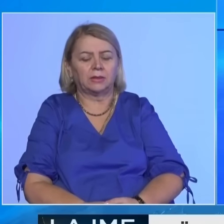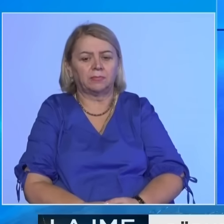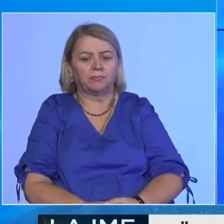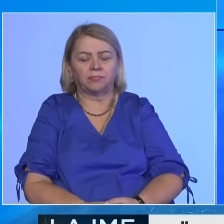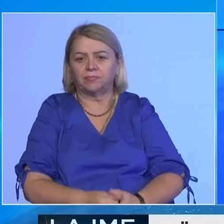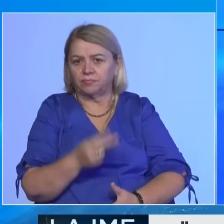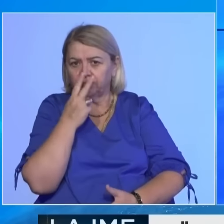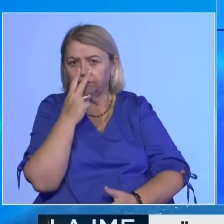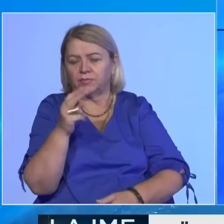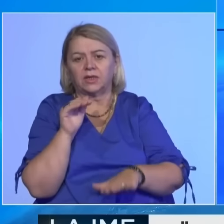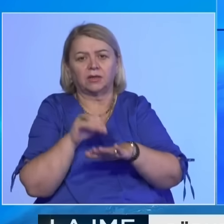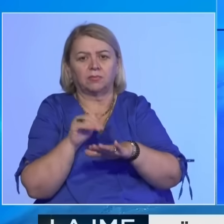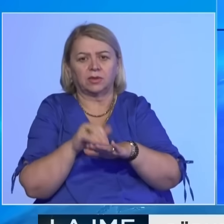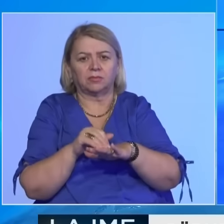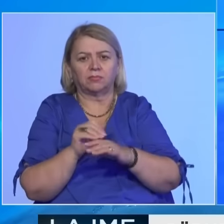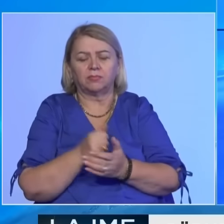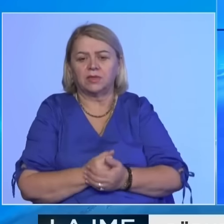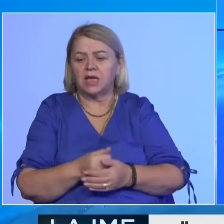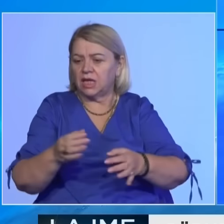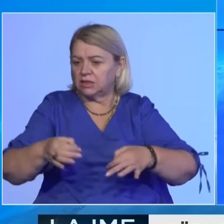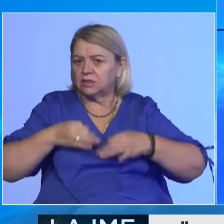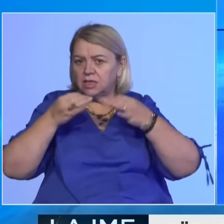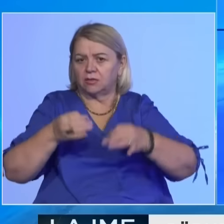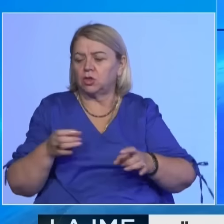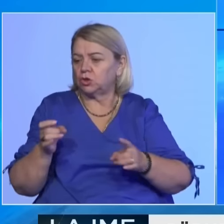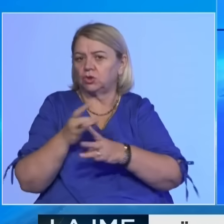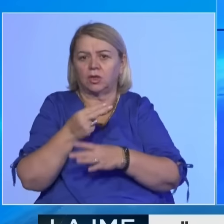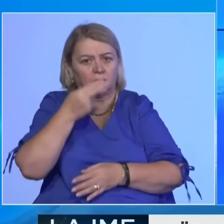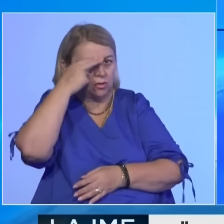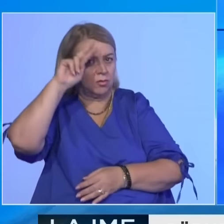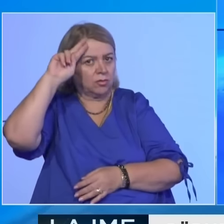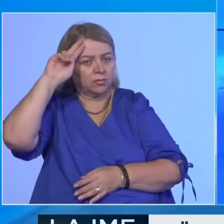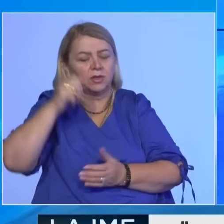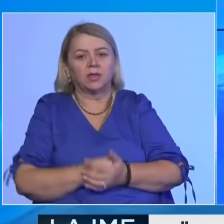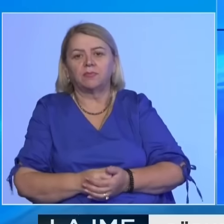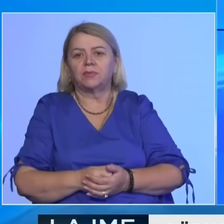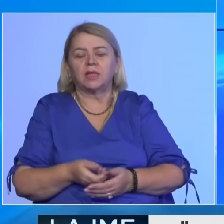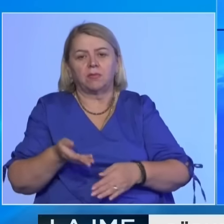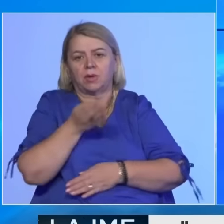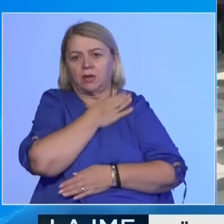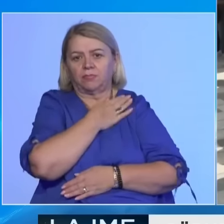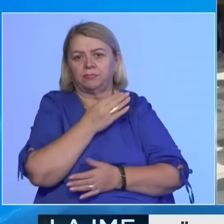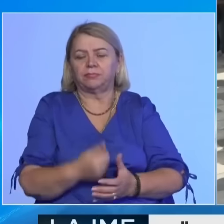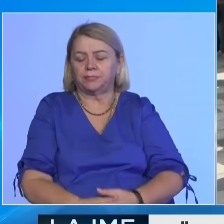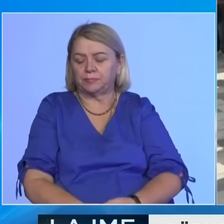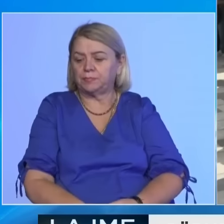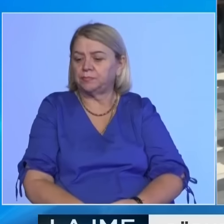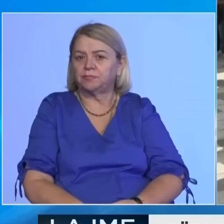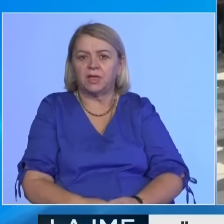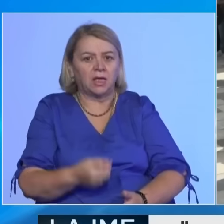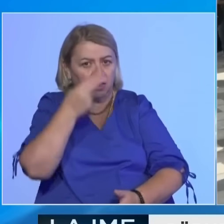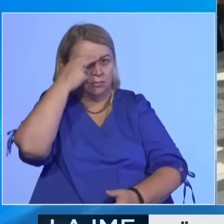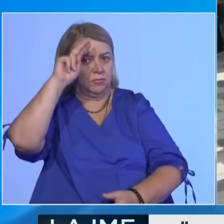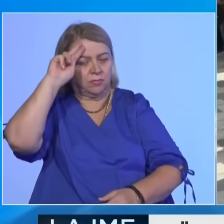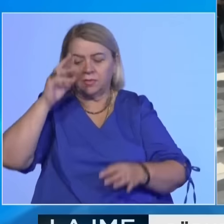Djekim në vazhdim deklaratat gjatë ceremonisë përurimit të shtatorës Ibrahim Rugova. Shtatorja